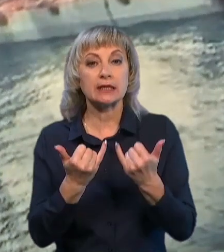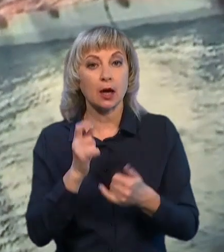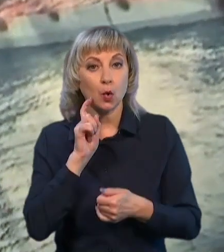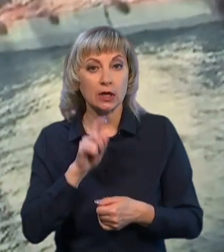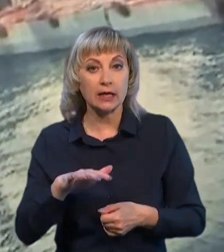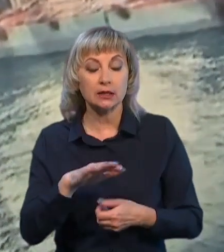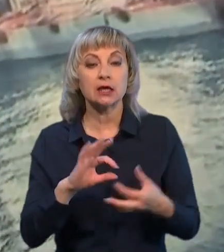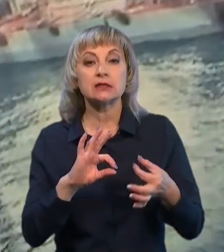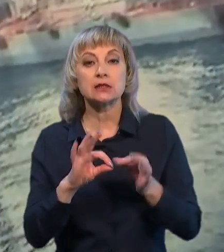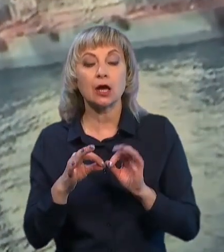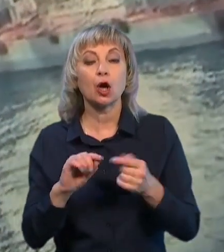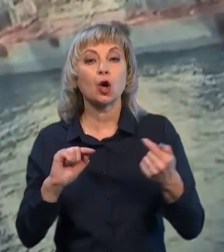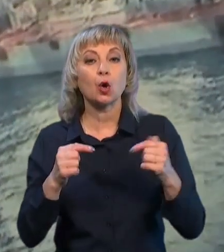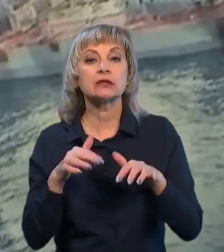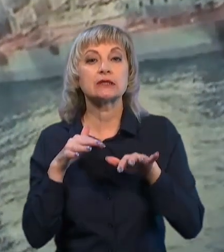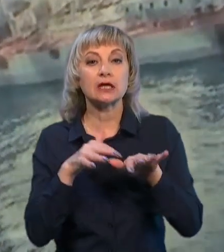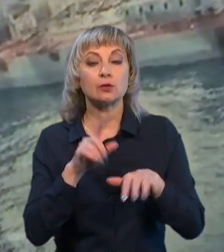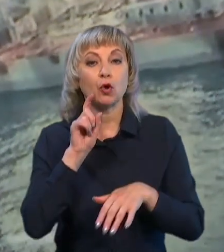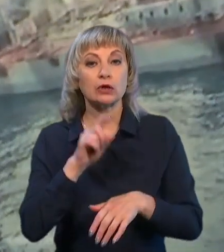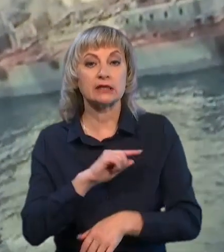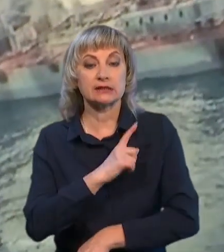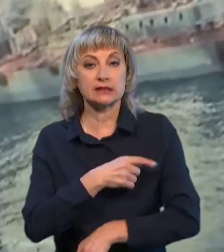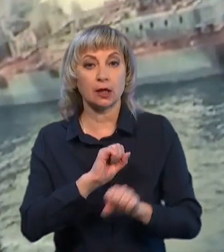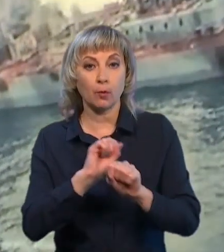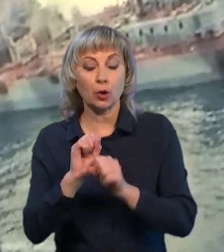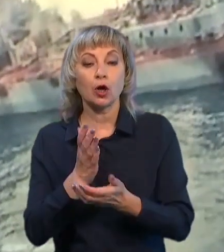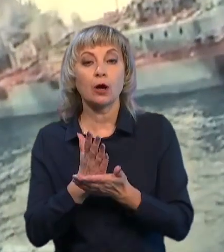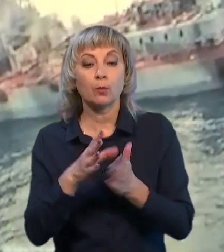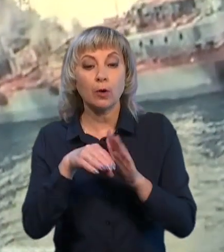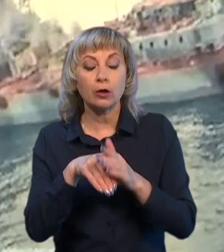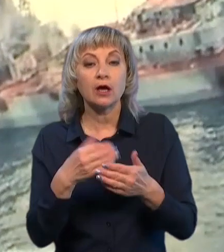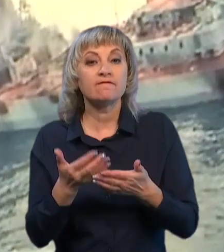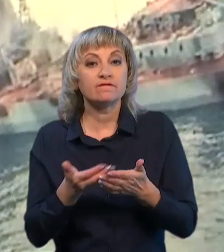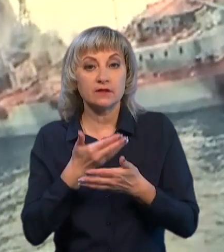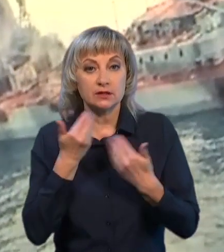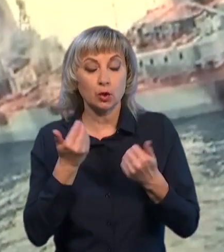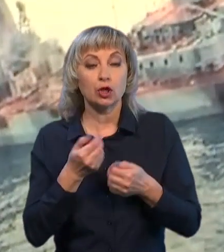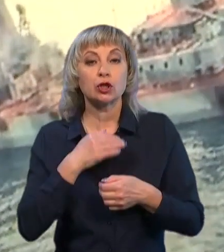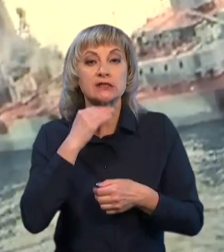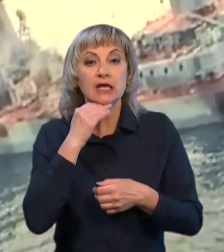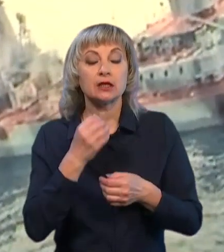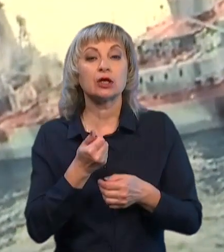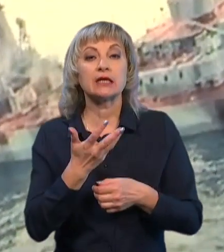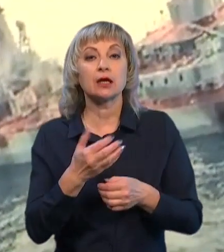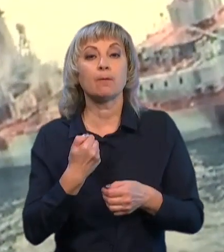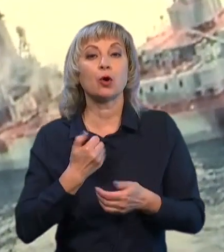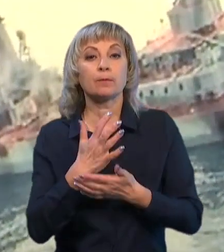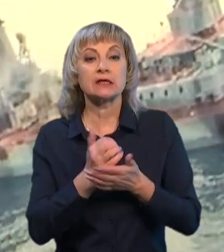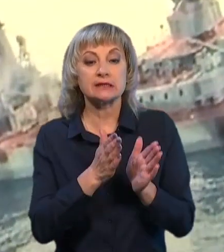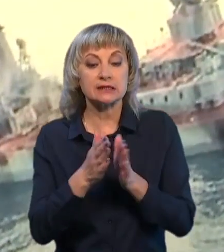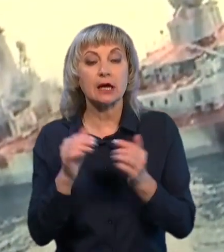Складнощі контрнаступу українських сил оборони полягають у відсутності достатньої кількості боєприпасів і систем